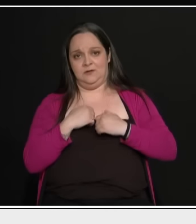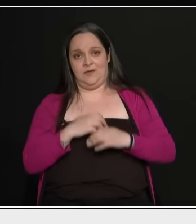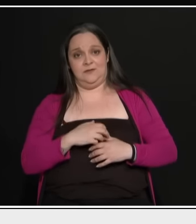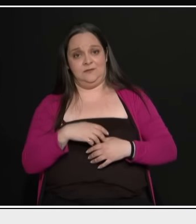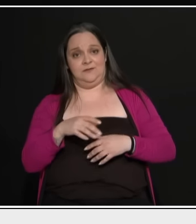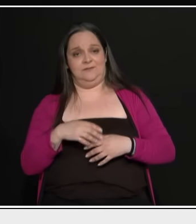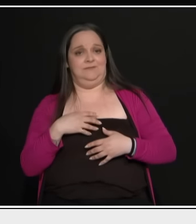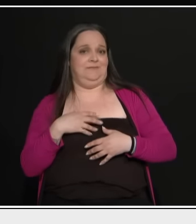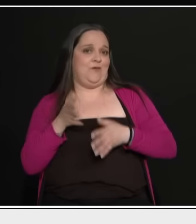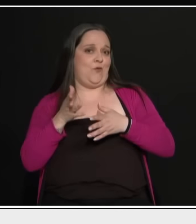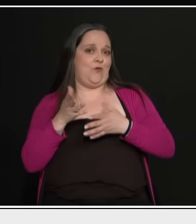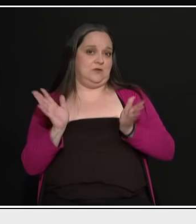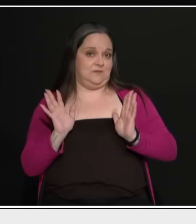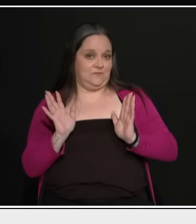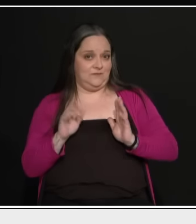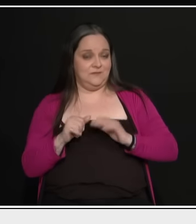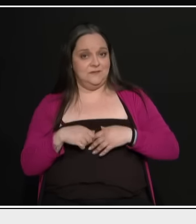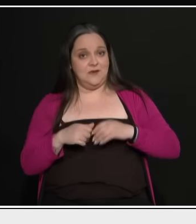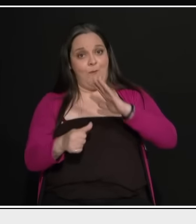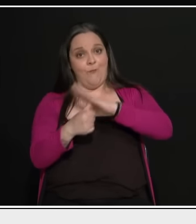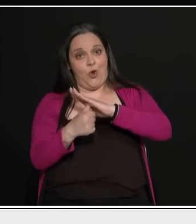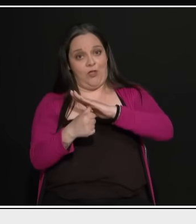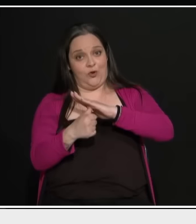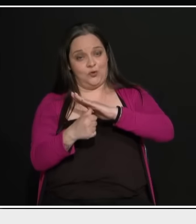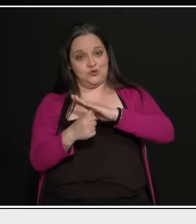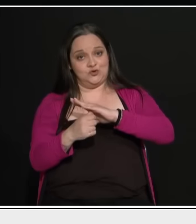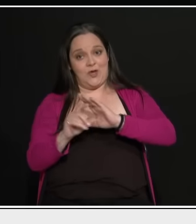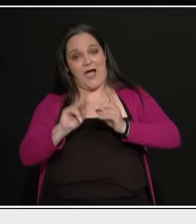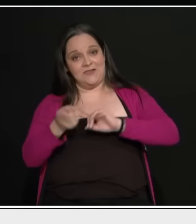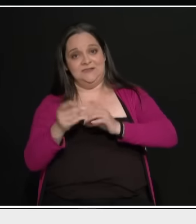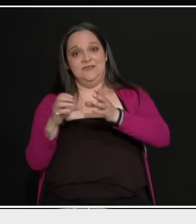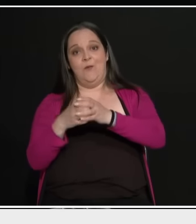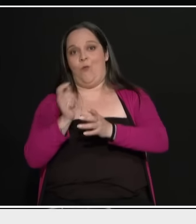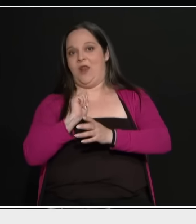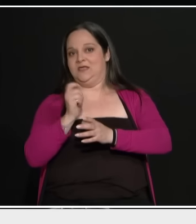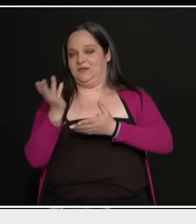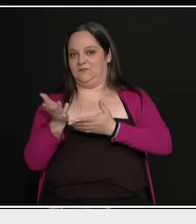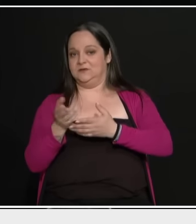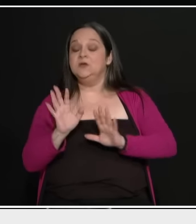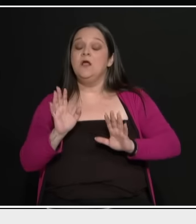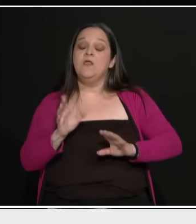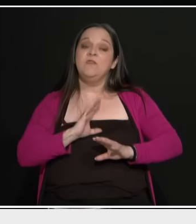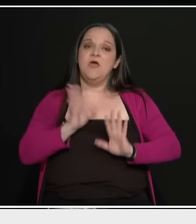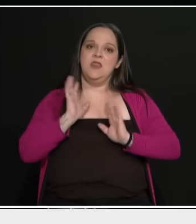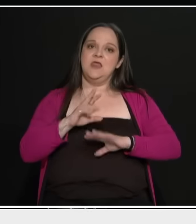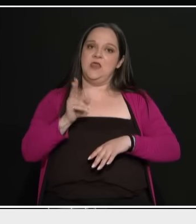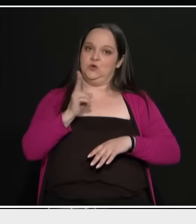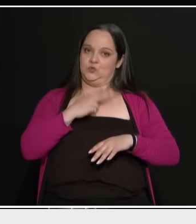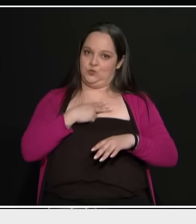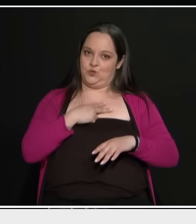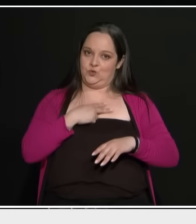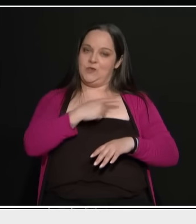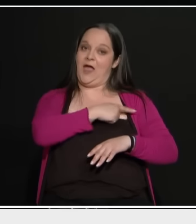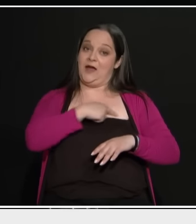Σε ένα πρόεδρο του Ισαξιωματικής Αντιπολίτευσης. Ναι, δεν θεωρώ πρέπον ένας αρχικός κόμματος που